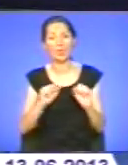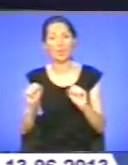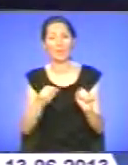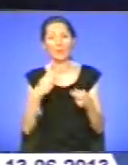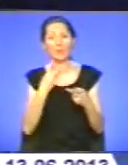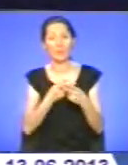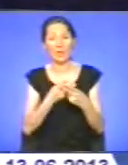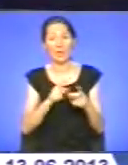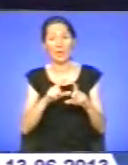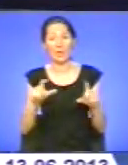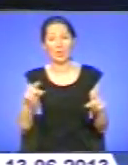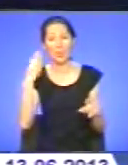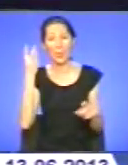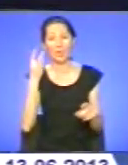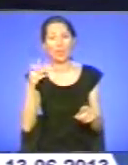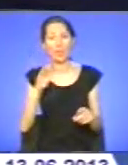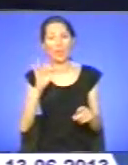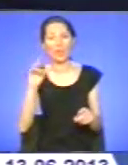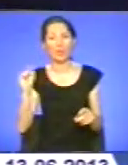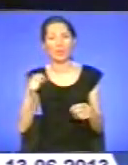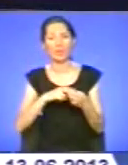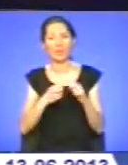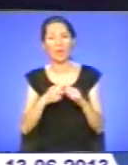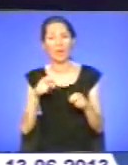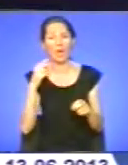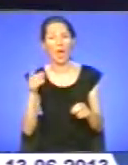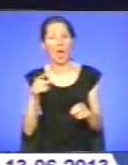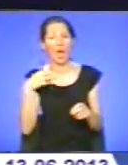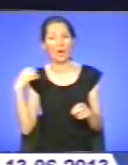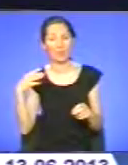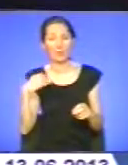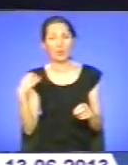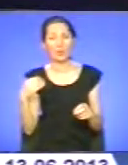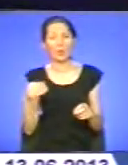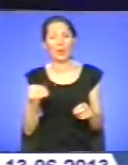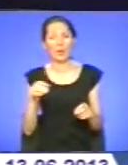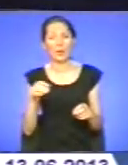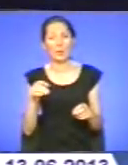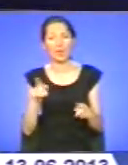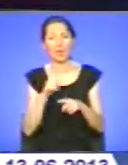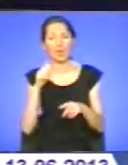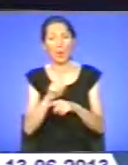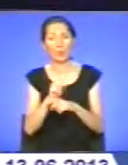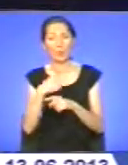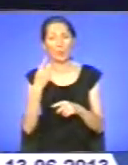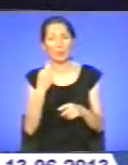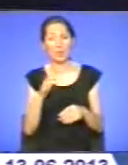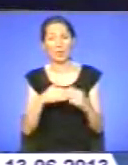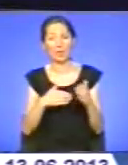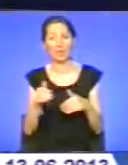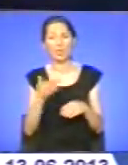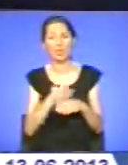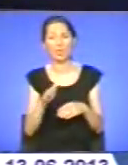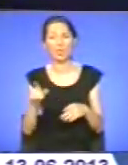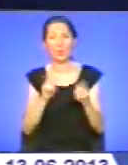Хмельницької, Волинської, Івано-Франківської, Рівненської, Львівської, Чернівецької і Тернопільської областей. Практичну частину семінару